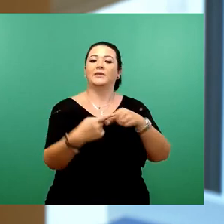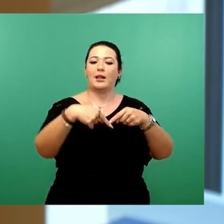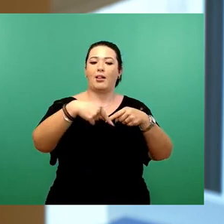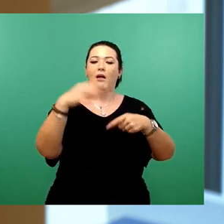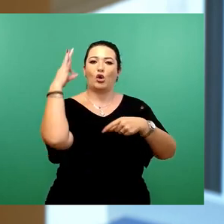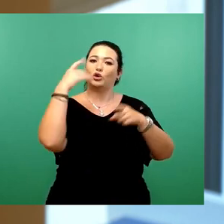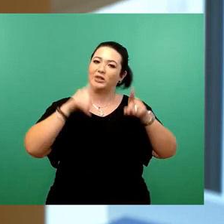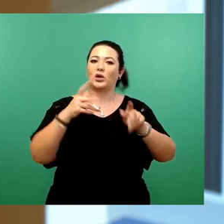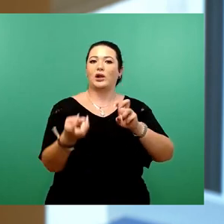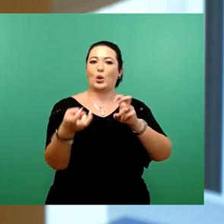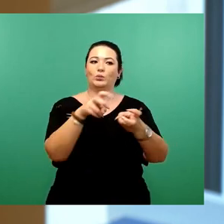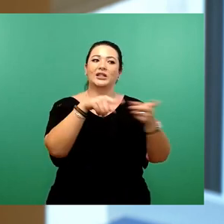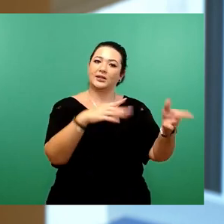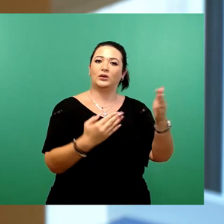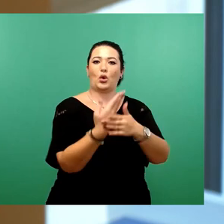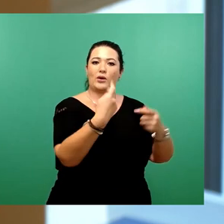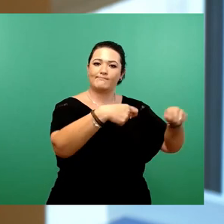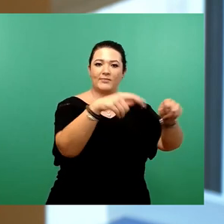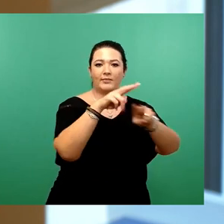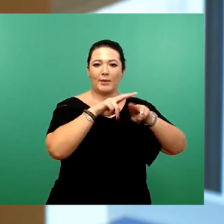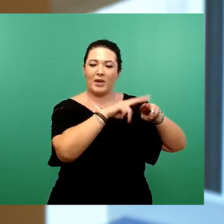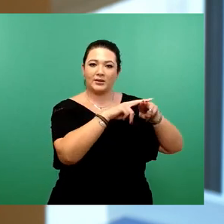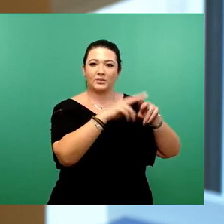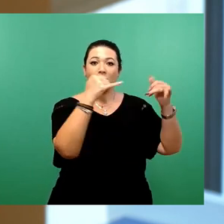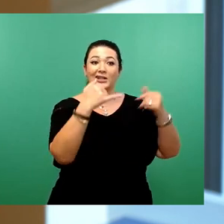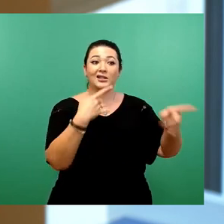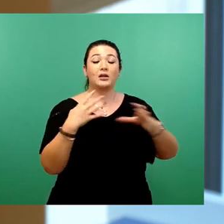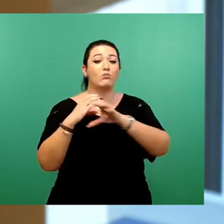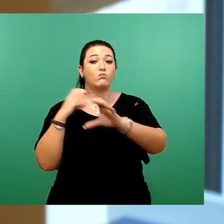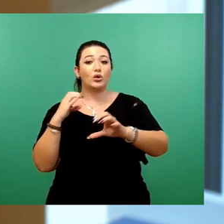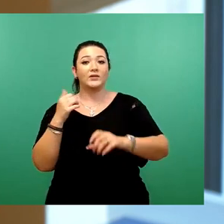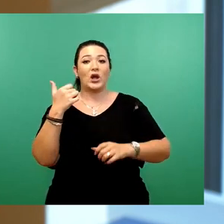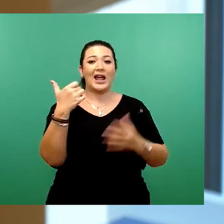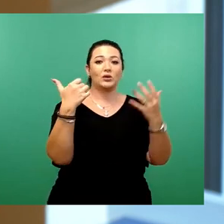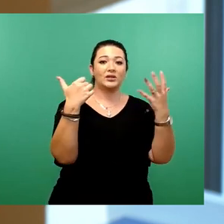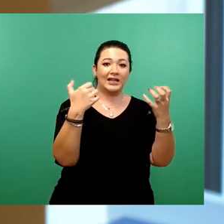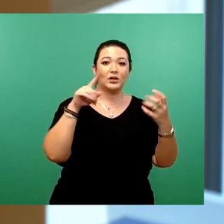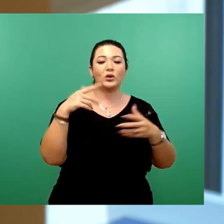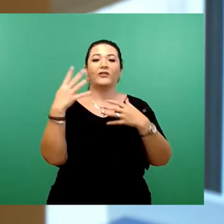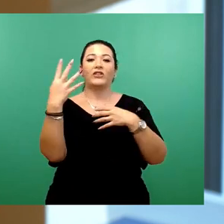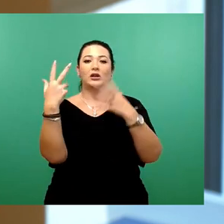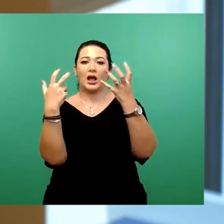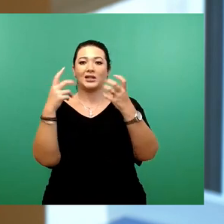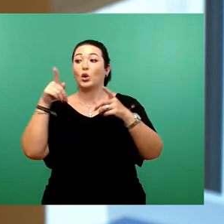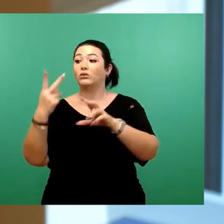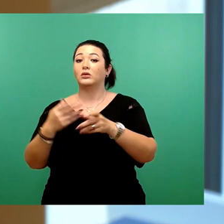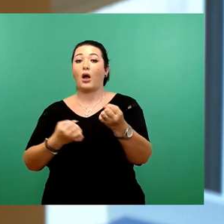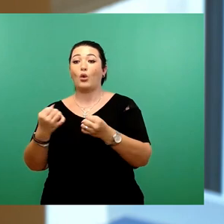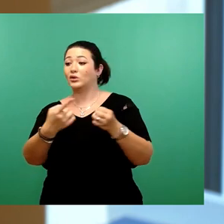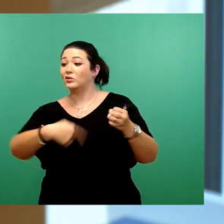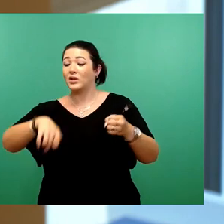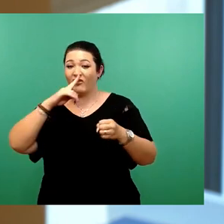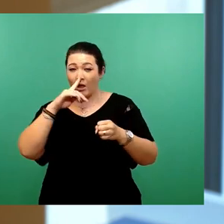Aktuelle Berechnungen gehen davon aus, dass bei den Bussen der Linie 61 und 84 und auch bei den PKWs in den Spitzenstunden allein zwischen